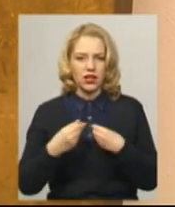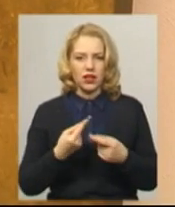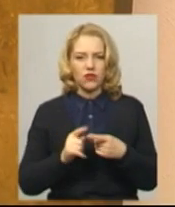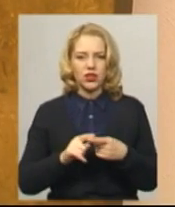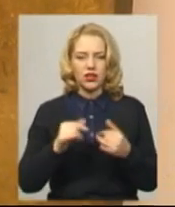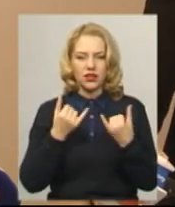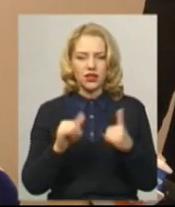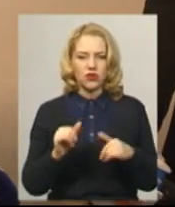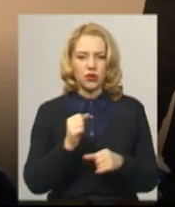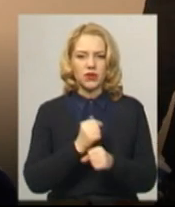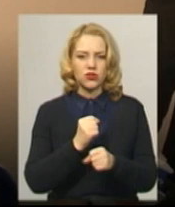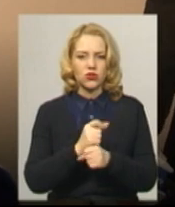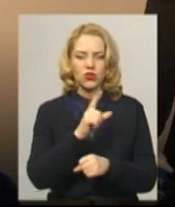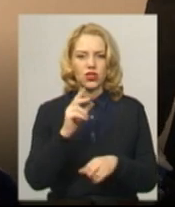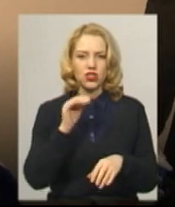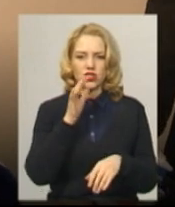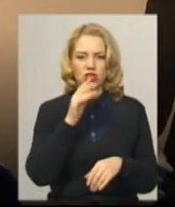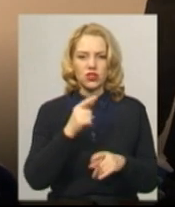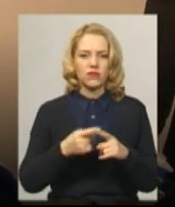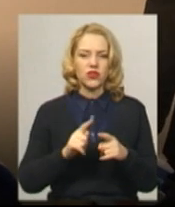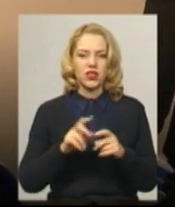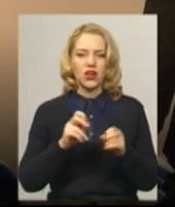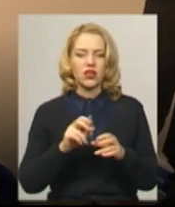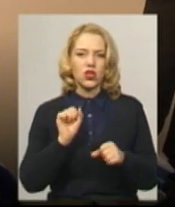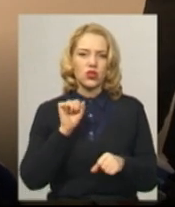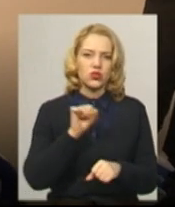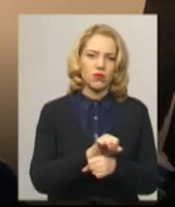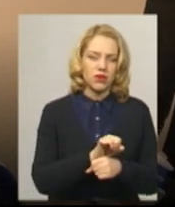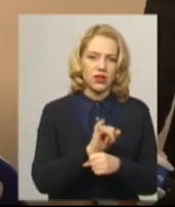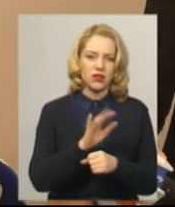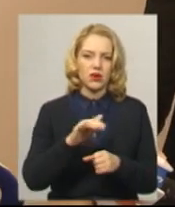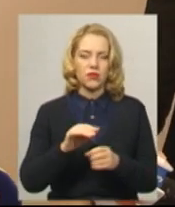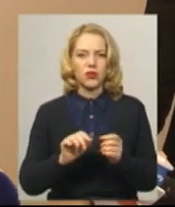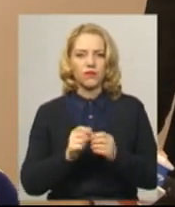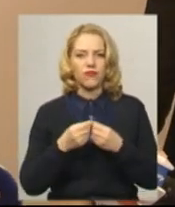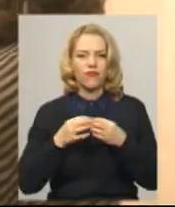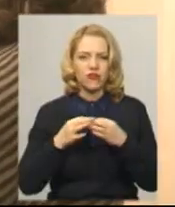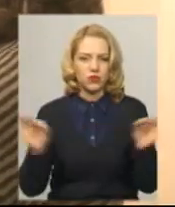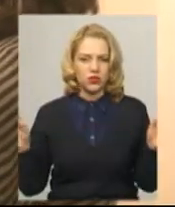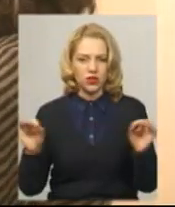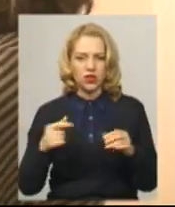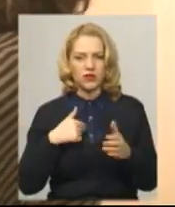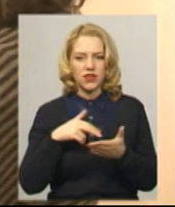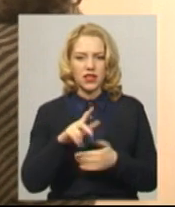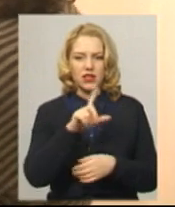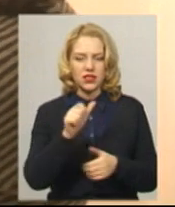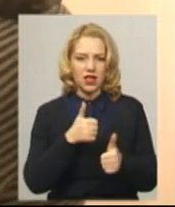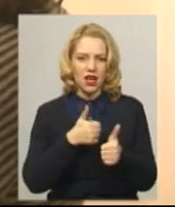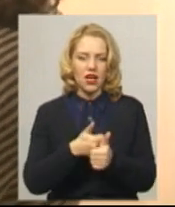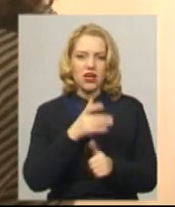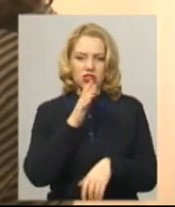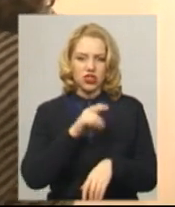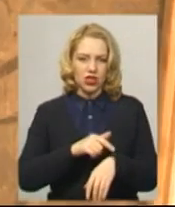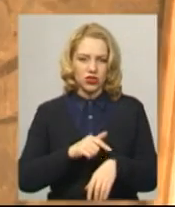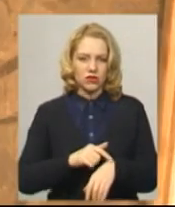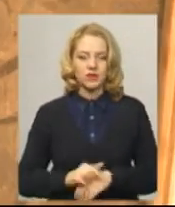часом. Вони його зупиняють, а потім відпускають. І ви йдете за ним і розумієте щось про себе. Член спілки художників України